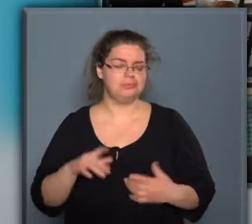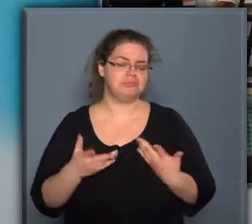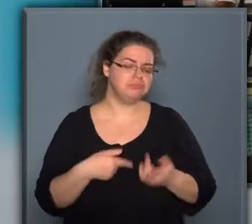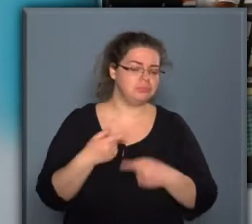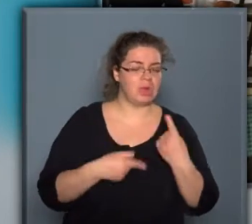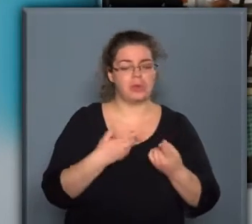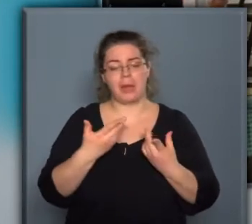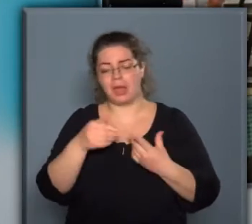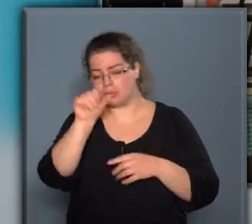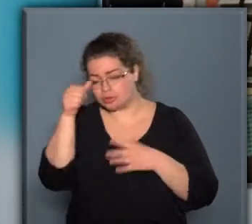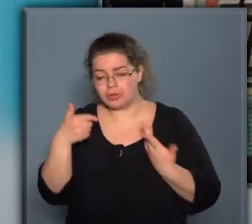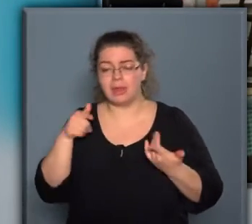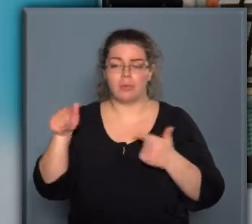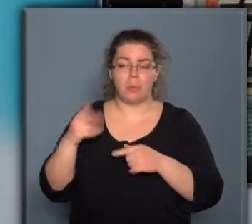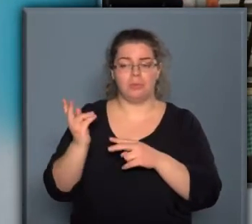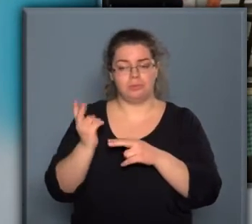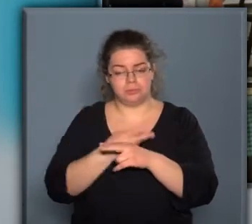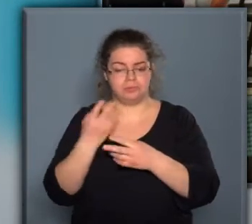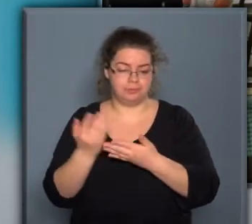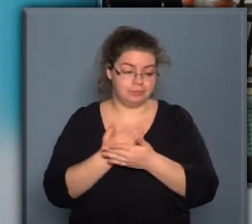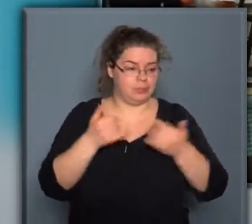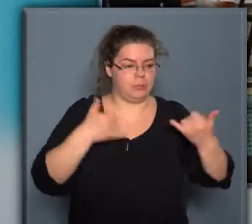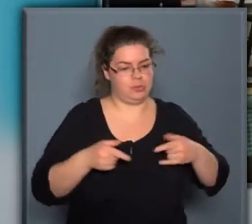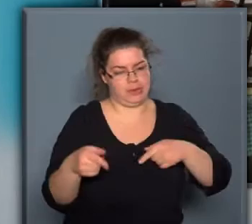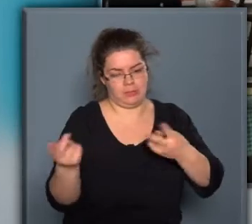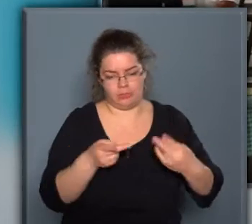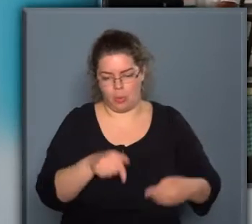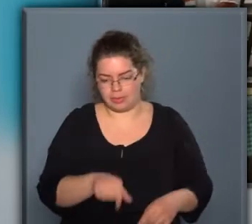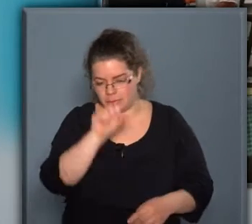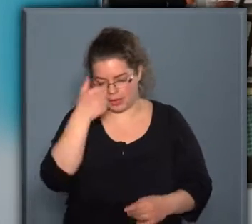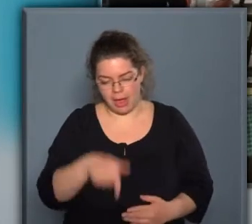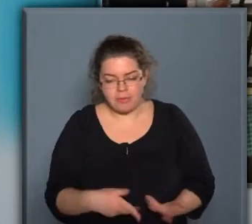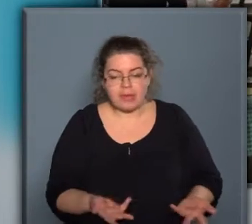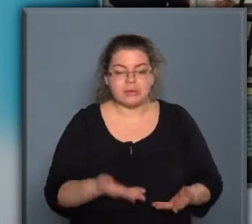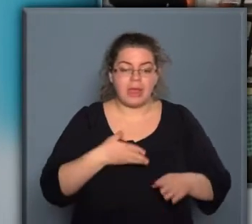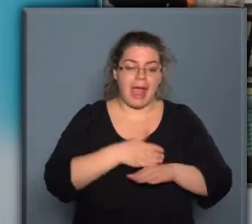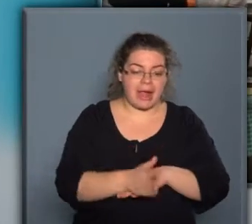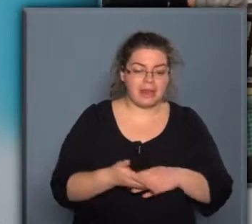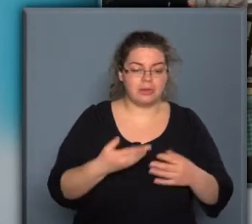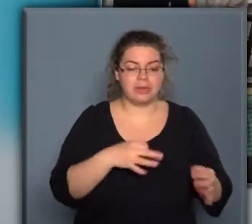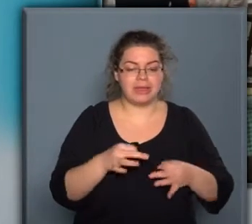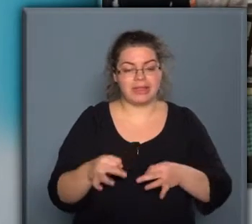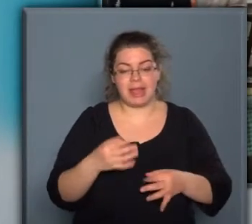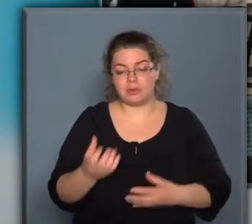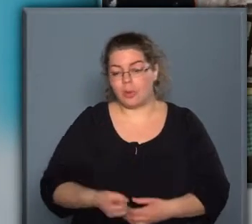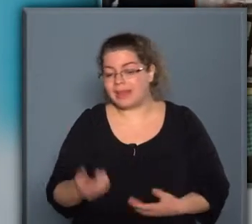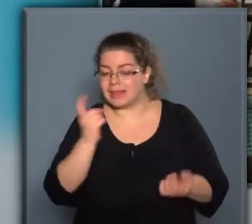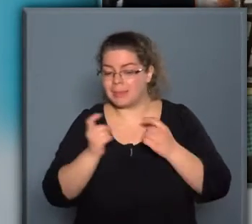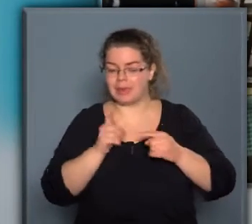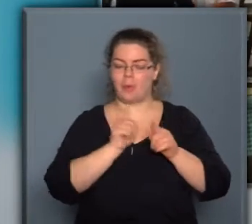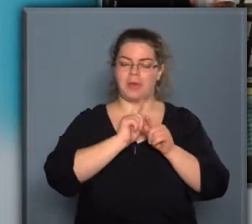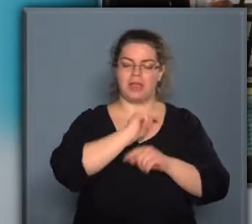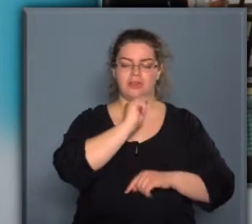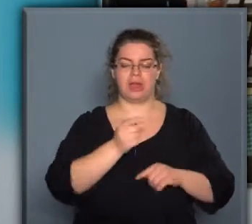hagyományos bevet név, ide is ezt hoztuk. Bízom benne, hogy az általunk készített kolbász ugyanilyen sikeres lesz legalább magunk